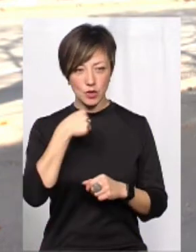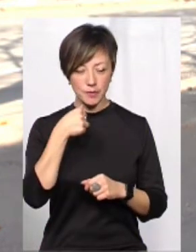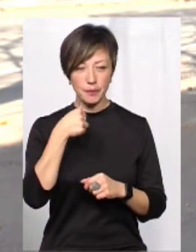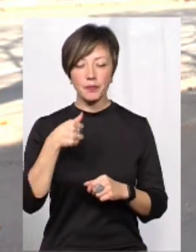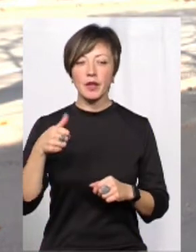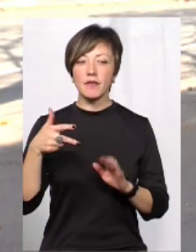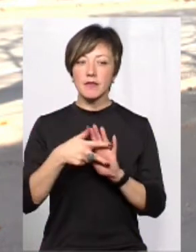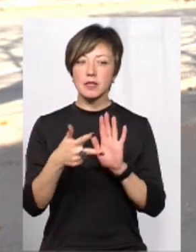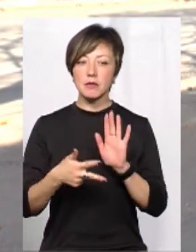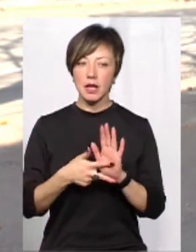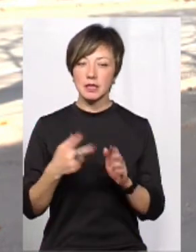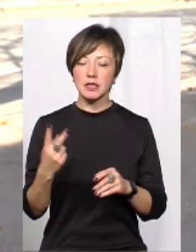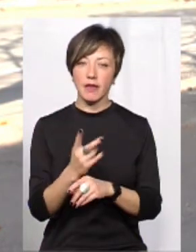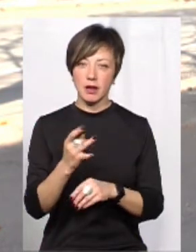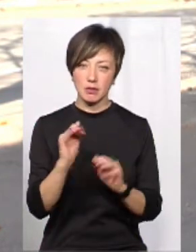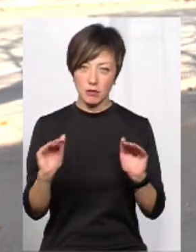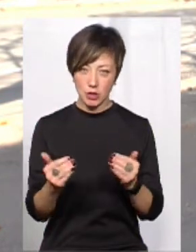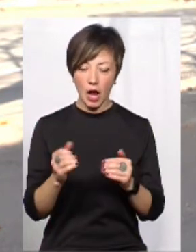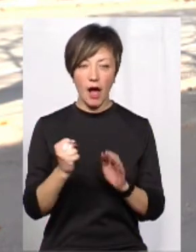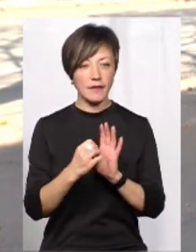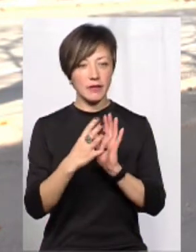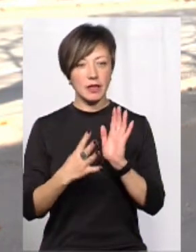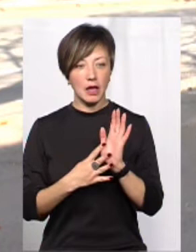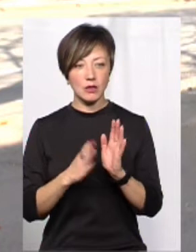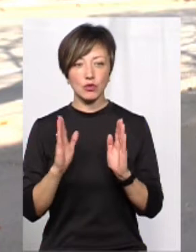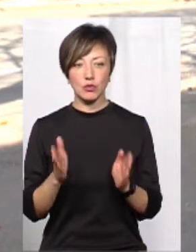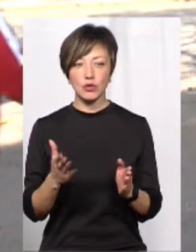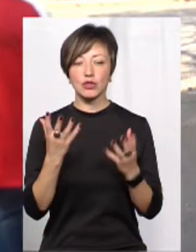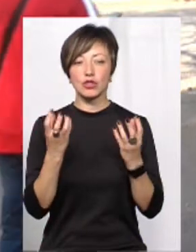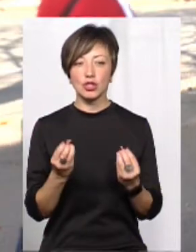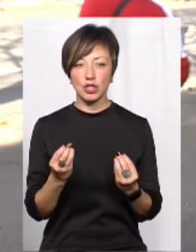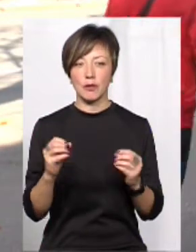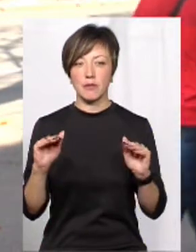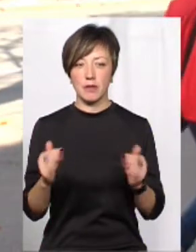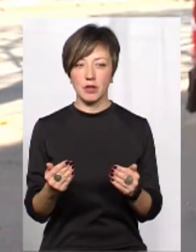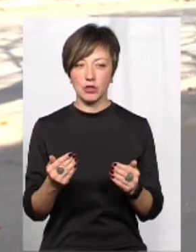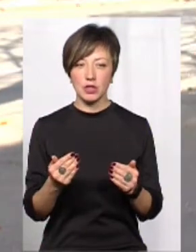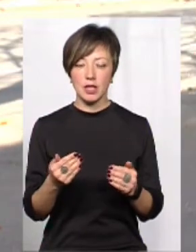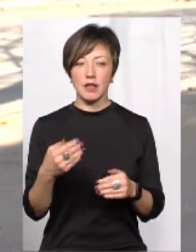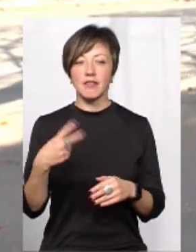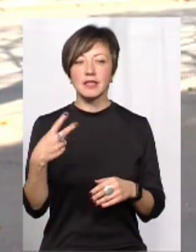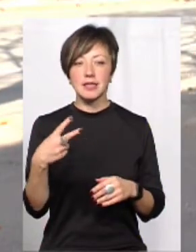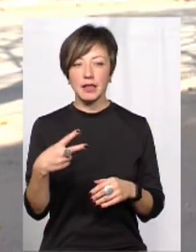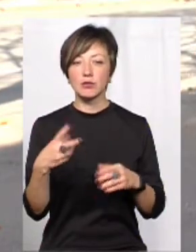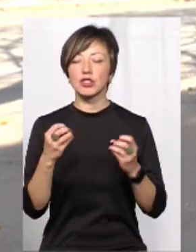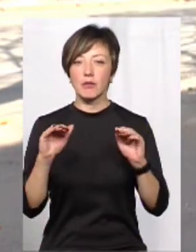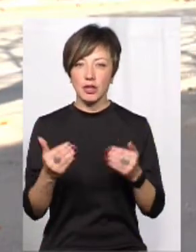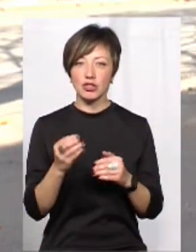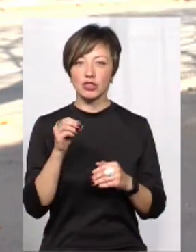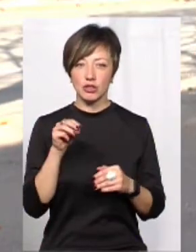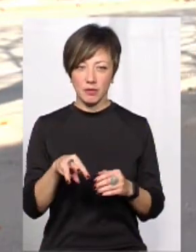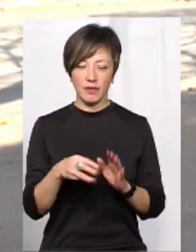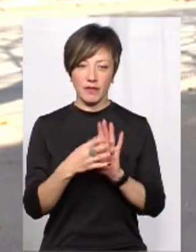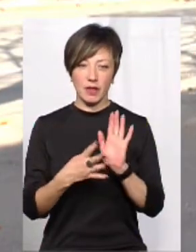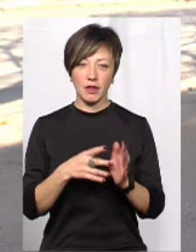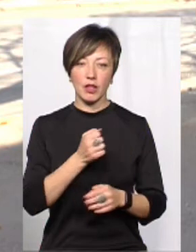а у 2018-му вдвічі менше. Ну а в 2019-му буде ще в рази менше, ой, ціше, в 2020-му ще в рази менше, ніж у 2019-му.